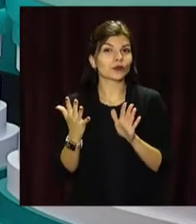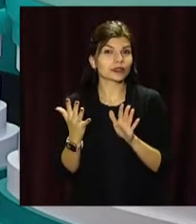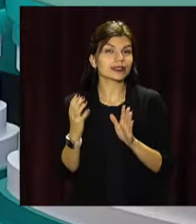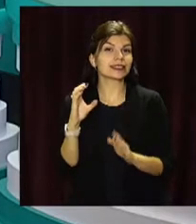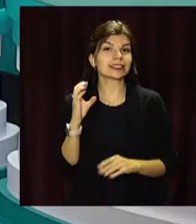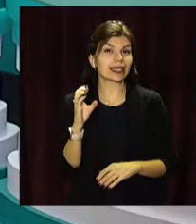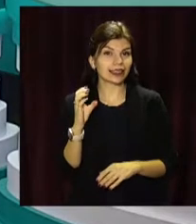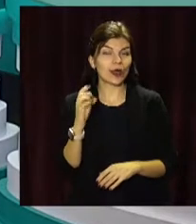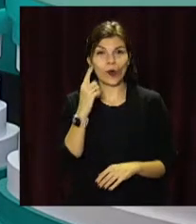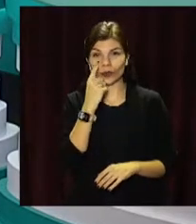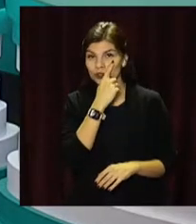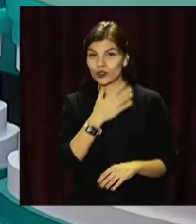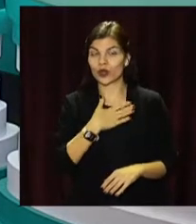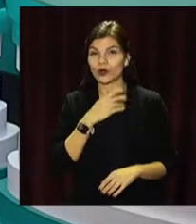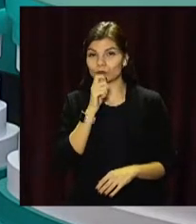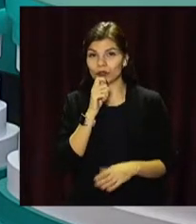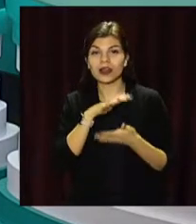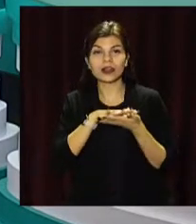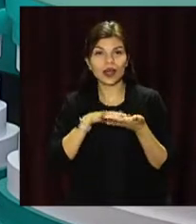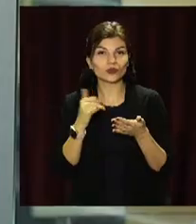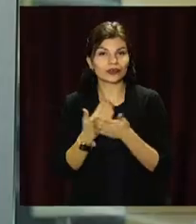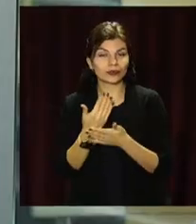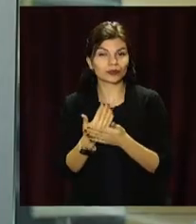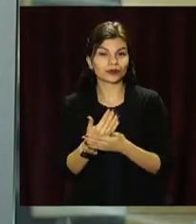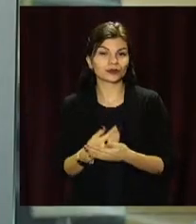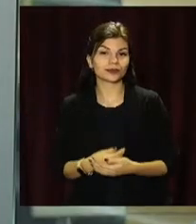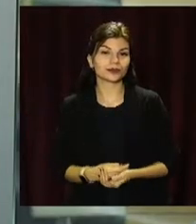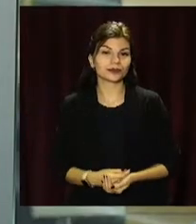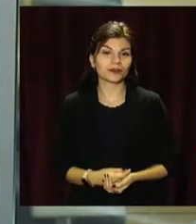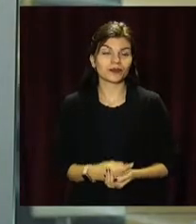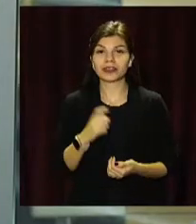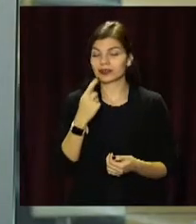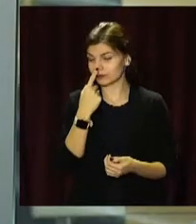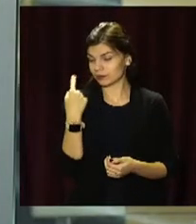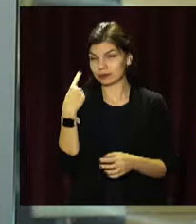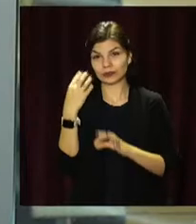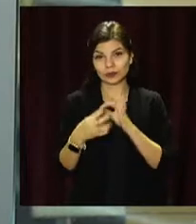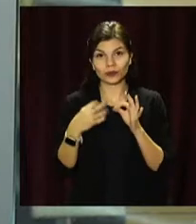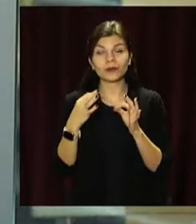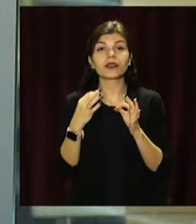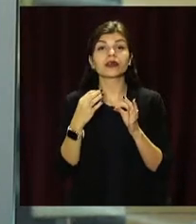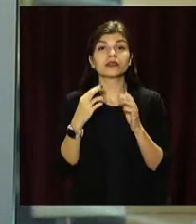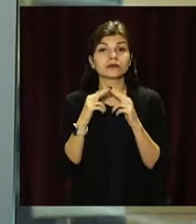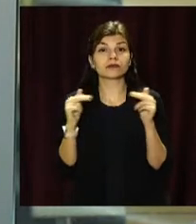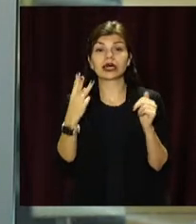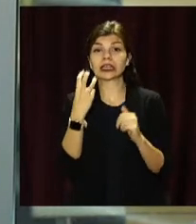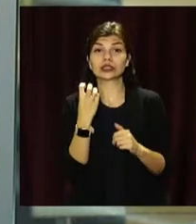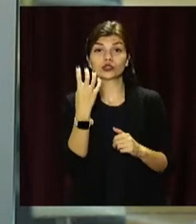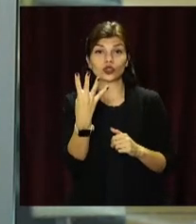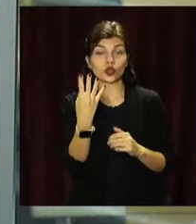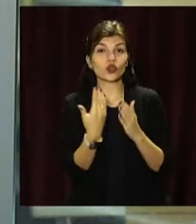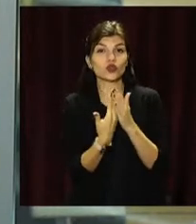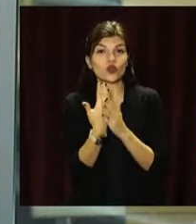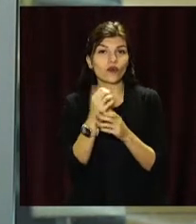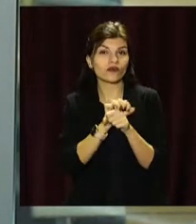середи очима наших журналістів далі у випуску. За попередню добу на Дніпропетровщині 304 нові